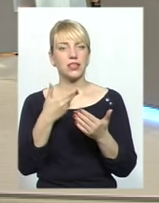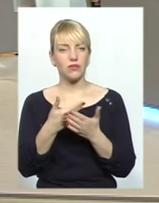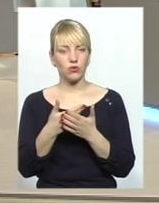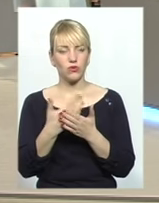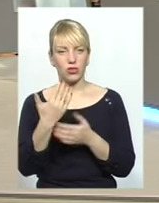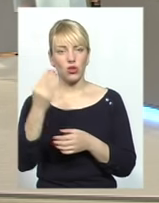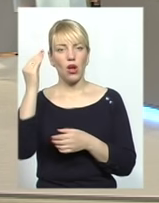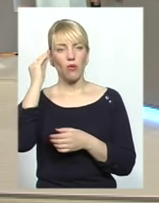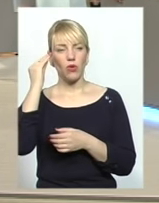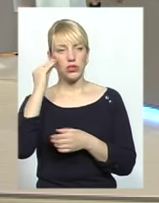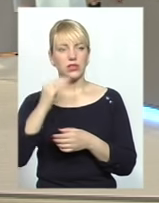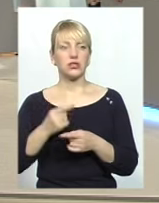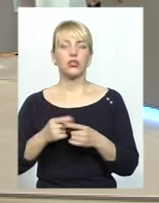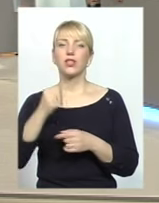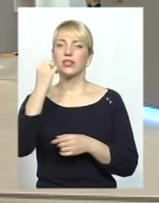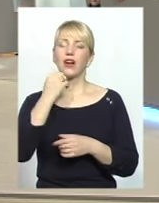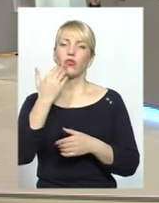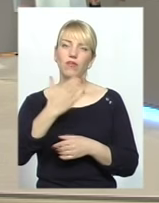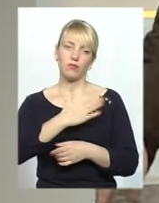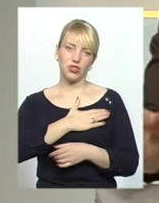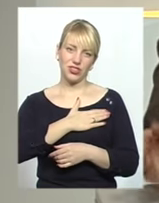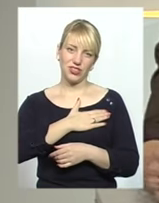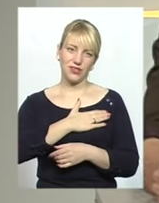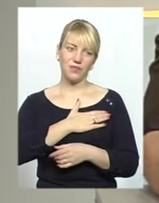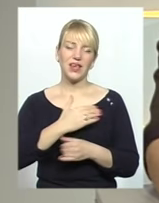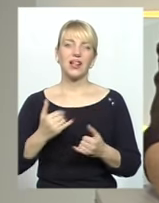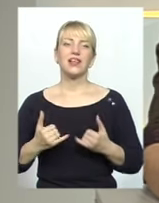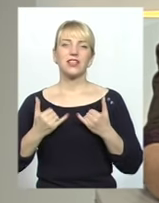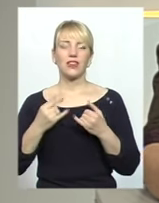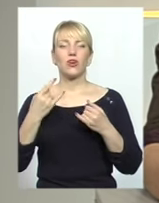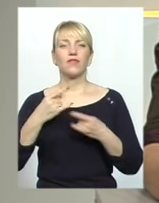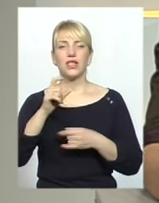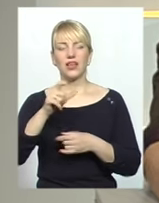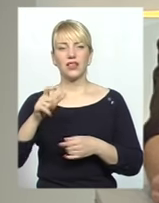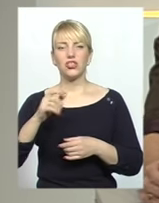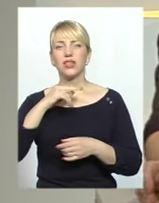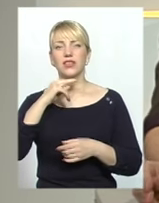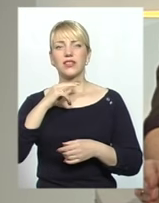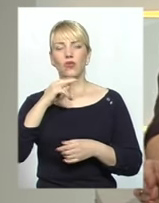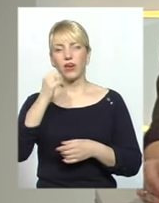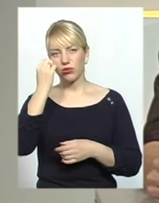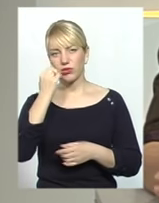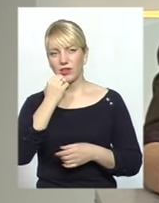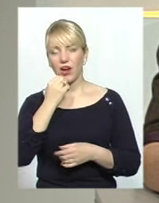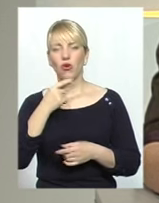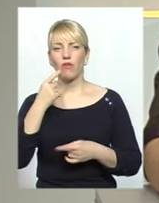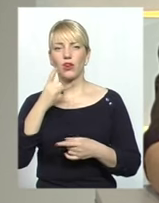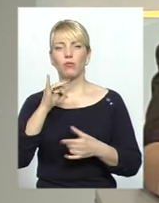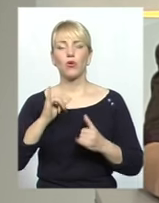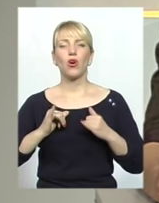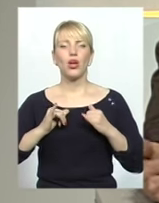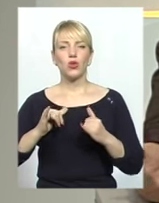позицію. Дякую вам щиро. І, шановні глядачі, дякую вам за увагу. Ми говорили сьогодні про толерантність.